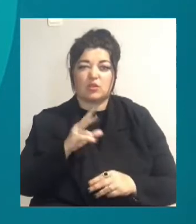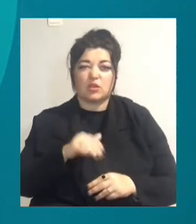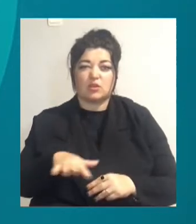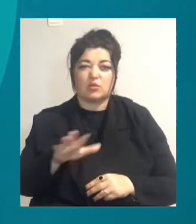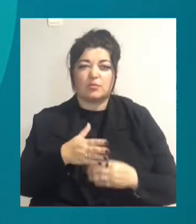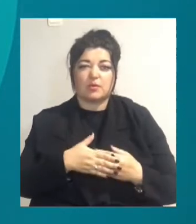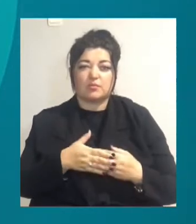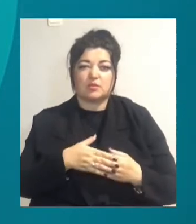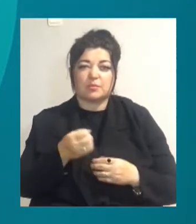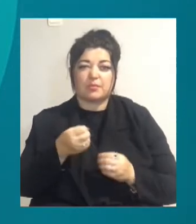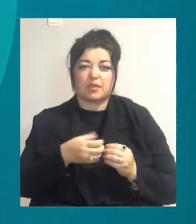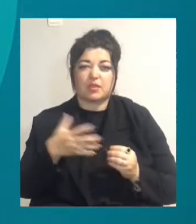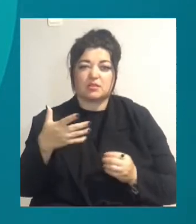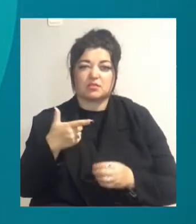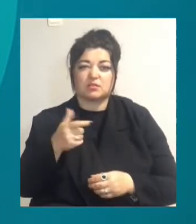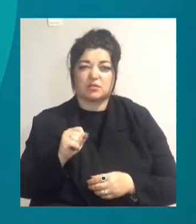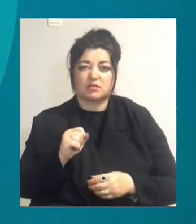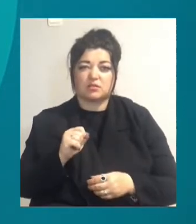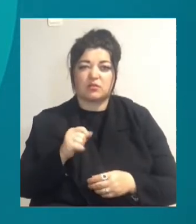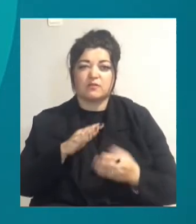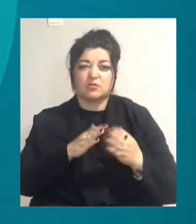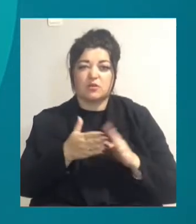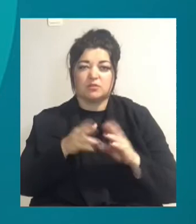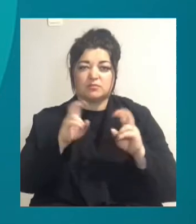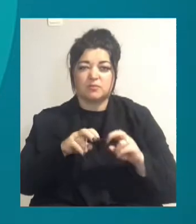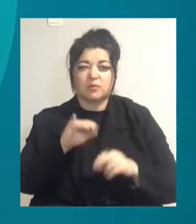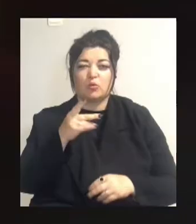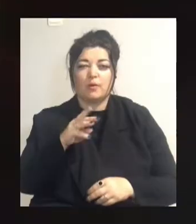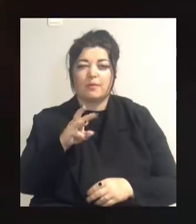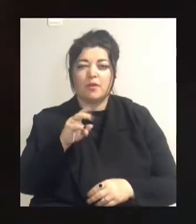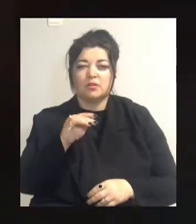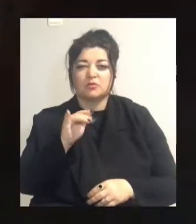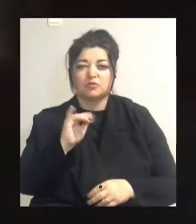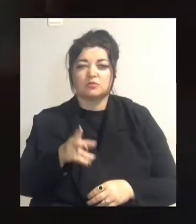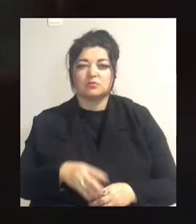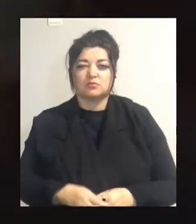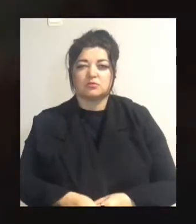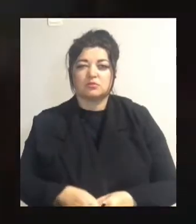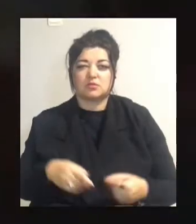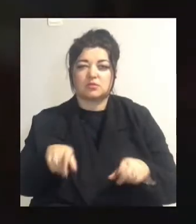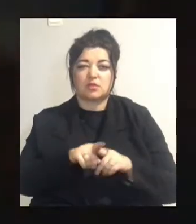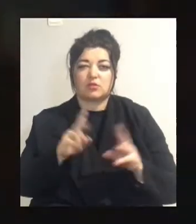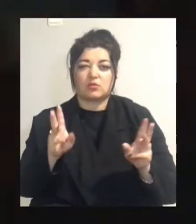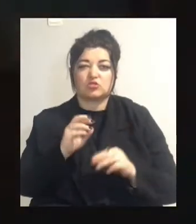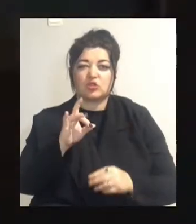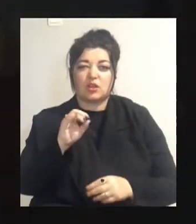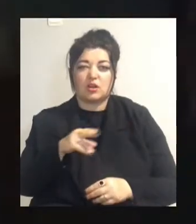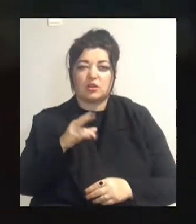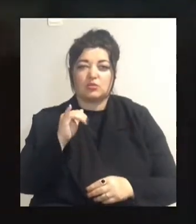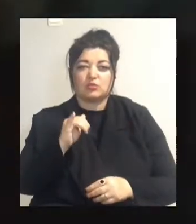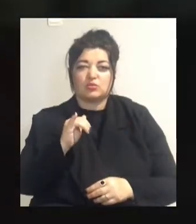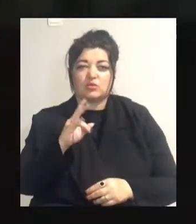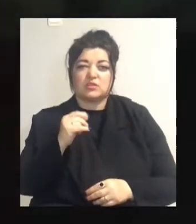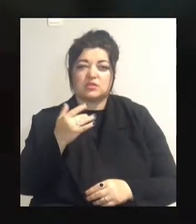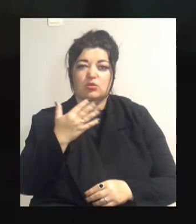15 гектарів. У ситуації розбиралася Юлія Мельничук. Так горів очеред у Нижнодністровському національному